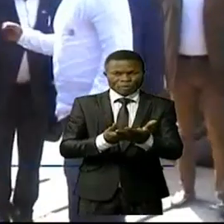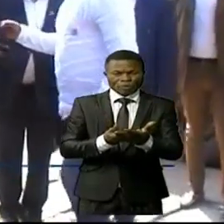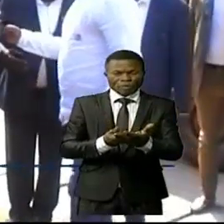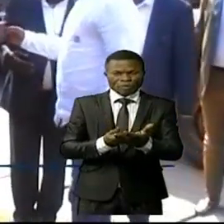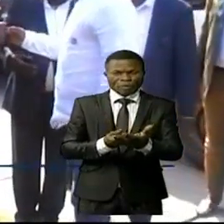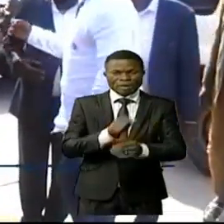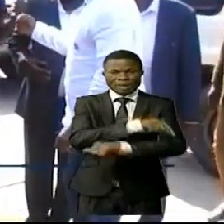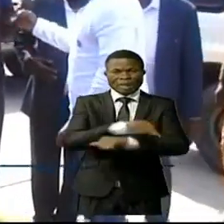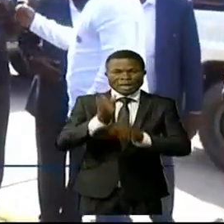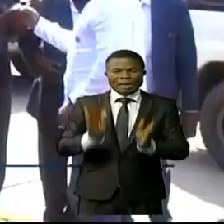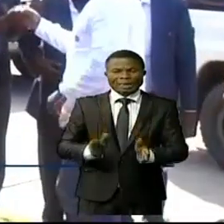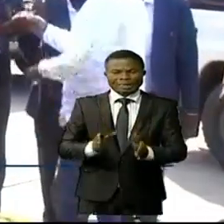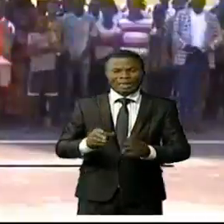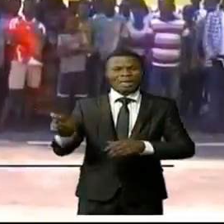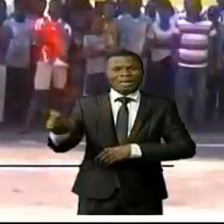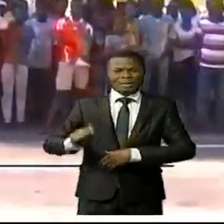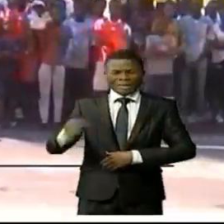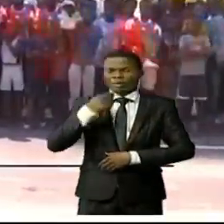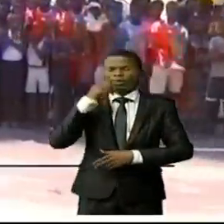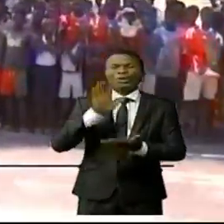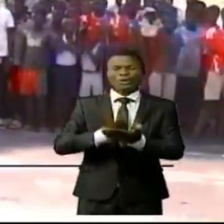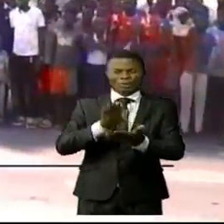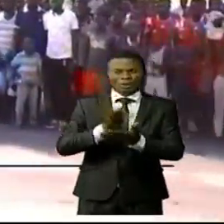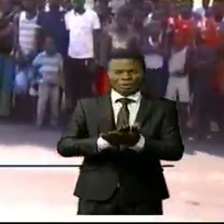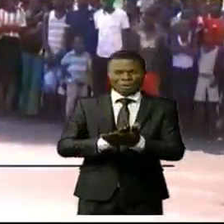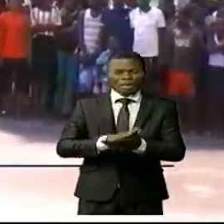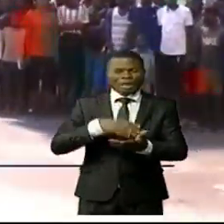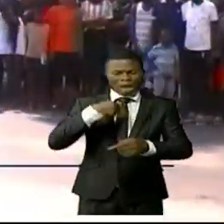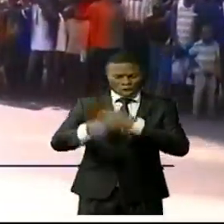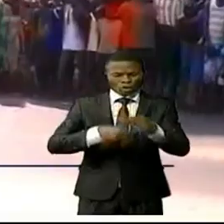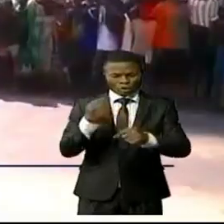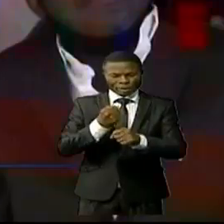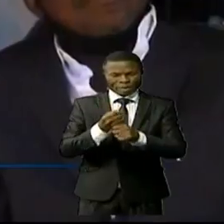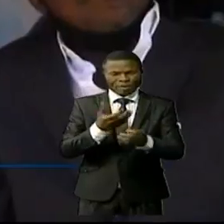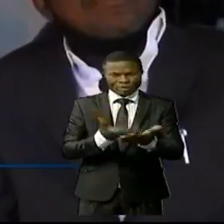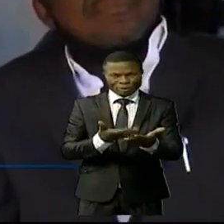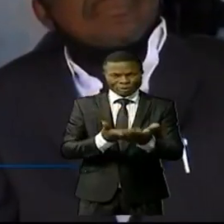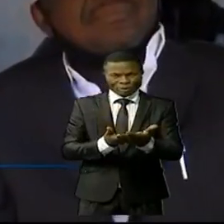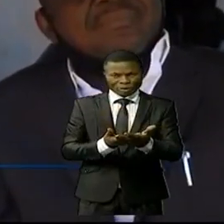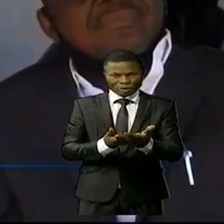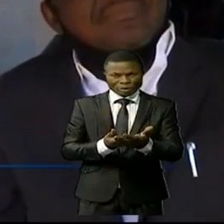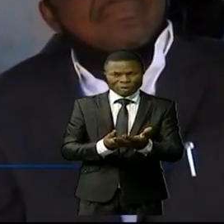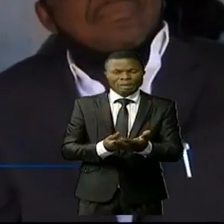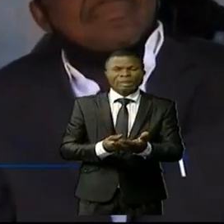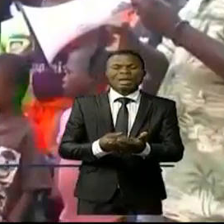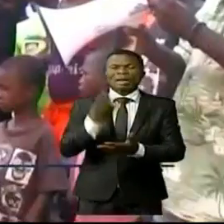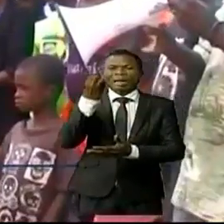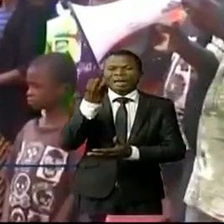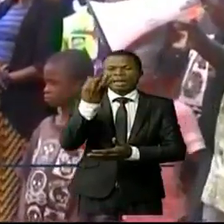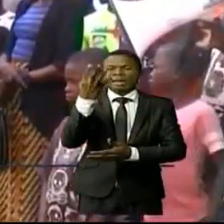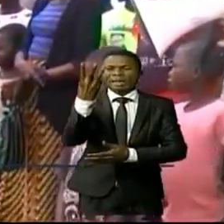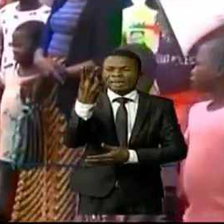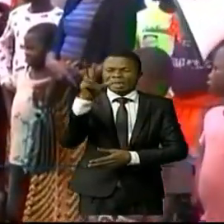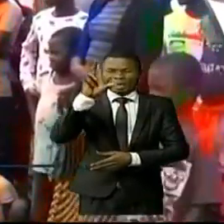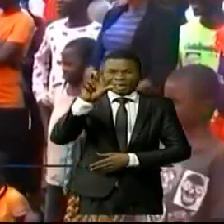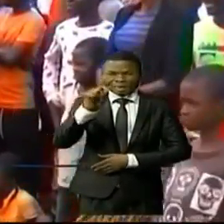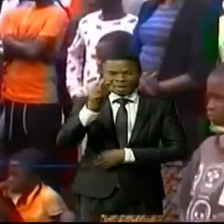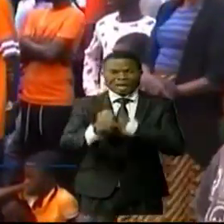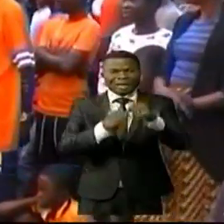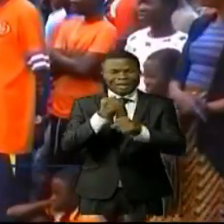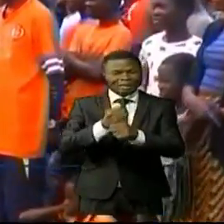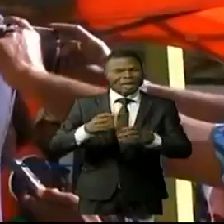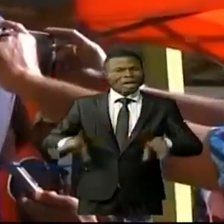L'administrateur du territoire s'est félicité de la reprise de ses activités après plus de 30 ans. Le territoire d'Idiophage